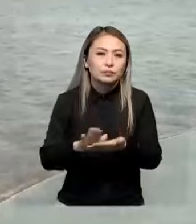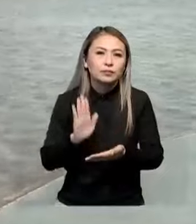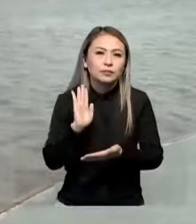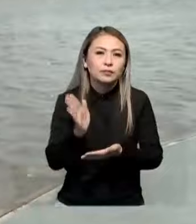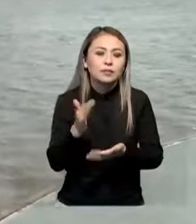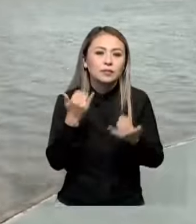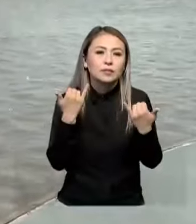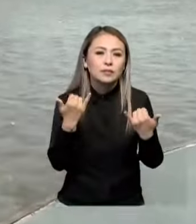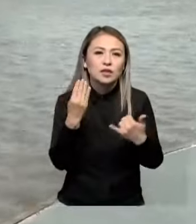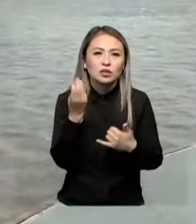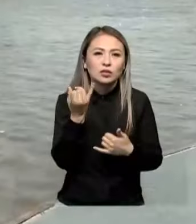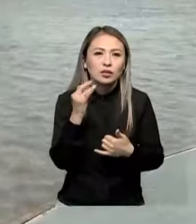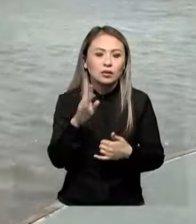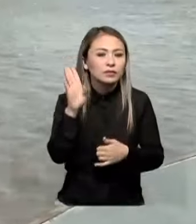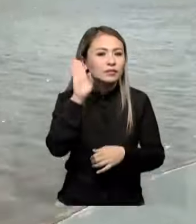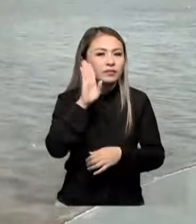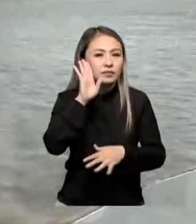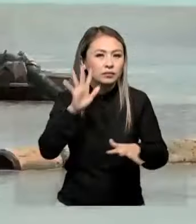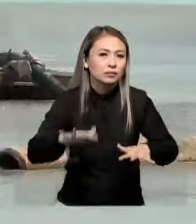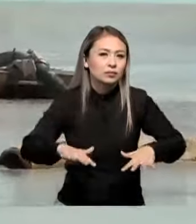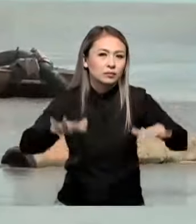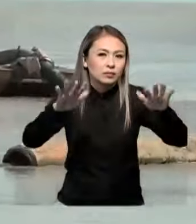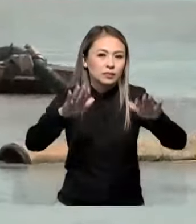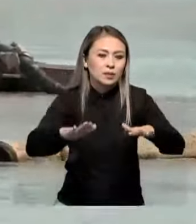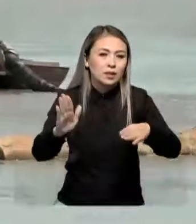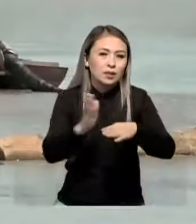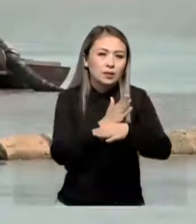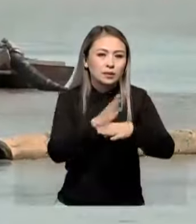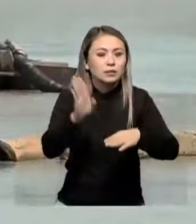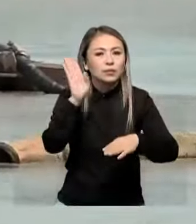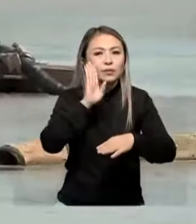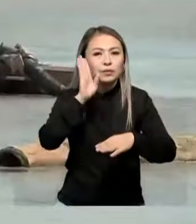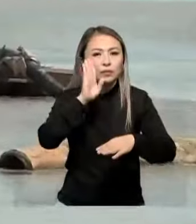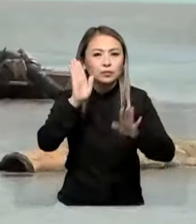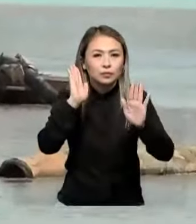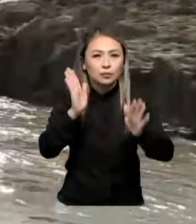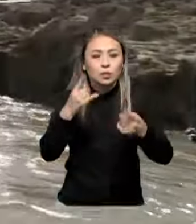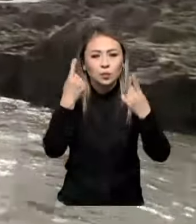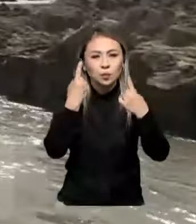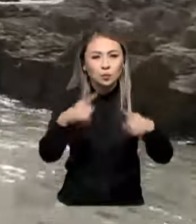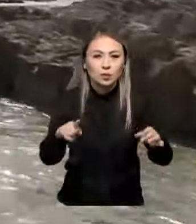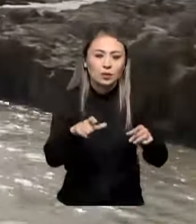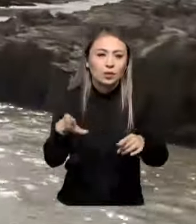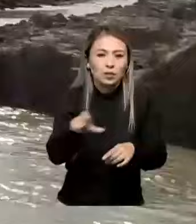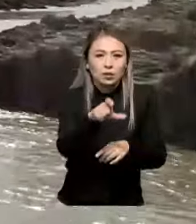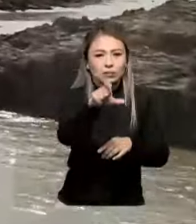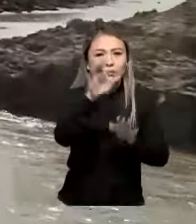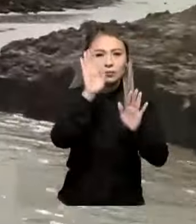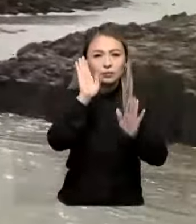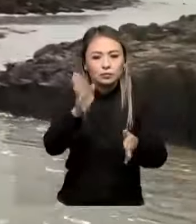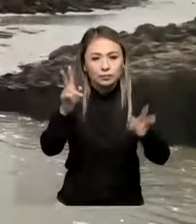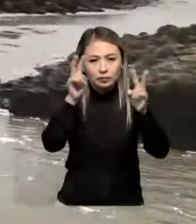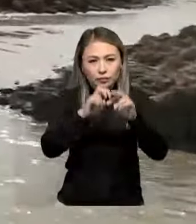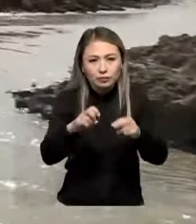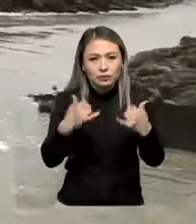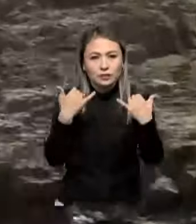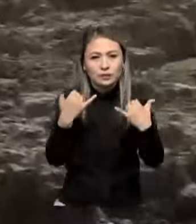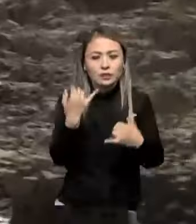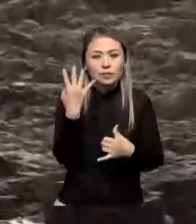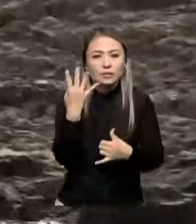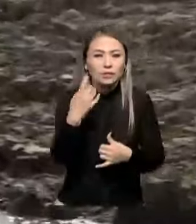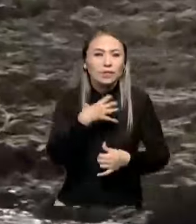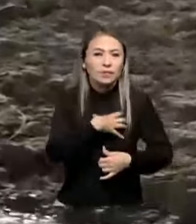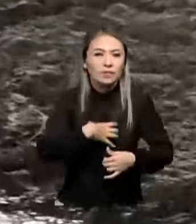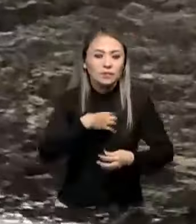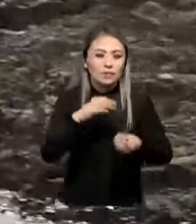Қазір жайық өз өнінің тенізге құяр жерінен бөлек өз өнінің бөлініп шығатын өзге арналарда тереңдетіліп жатыр. Қазір түрт өз